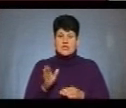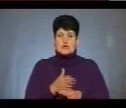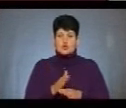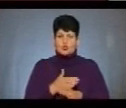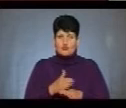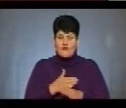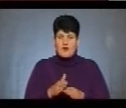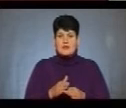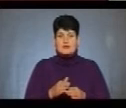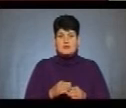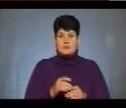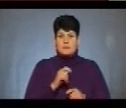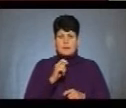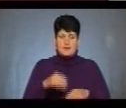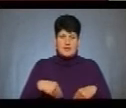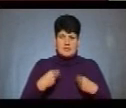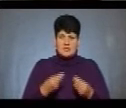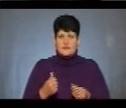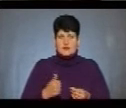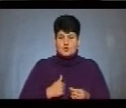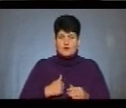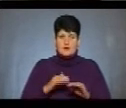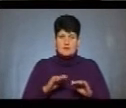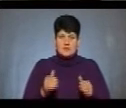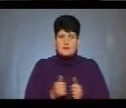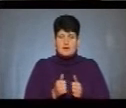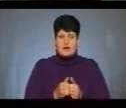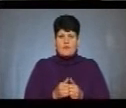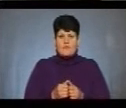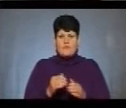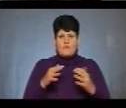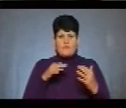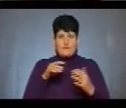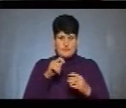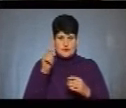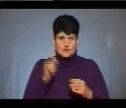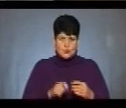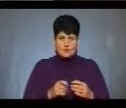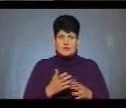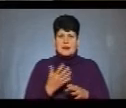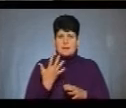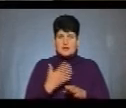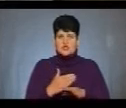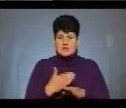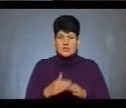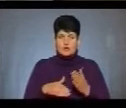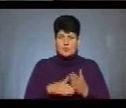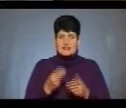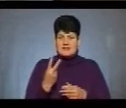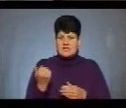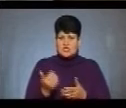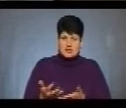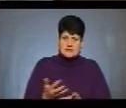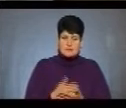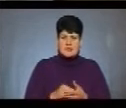формували пакунки із передачею дітям і військовим у прифронтову зону. Ви бачите п'яту частину допомоги, яку за два тижні назбирали.